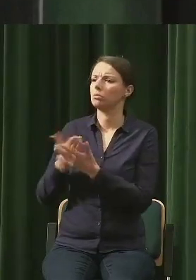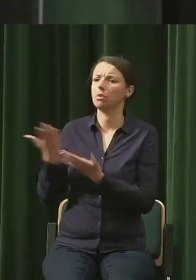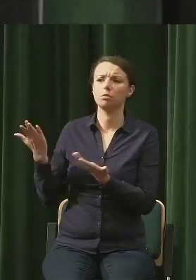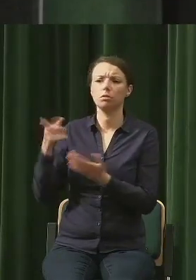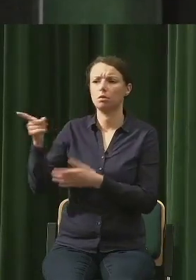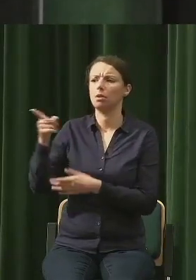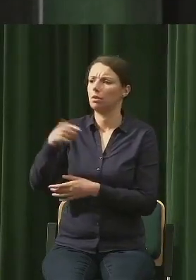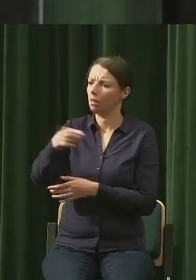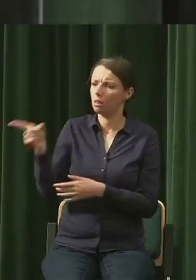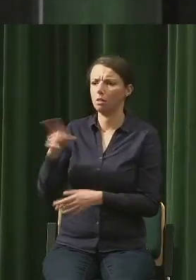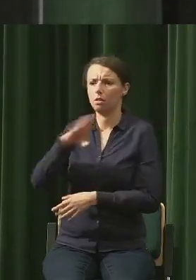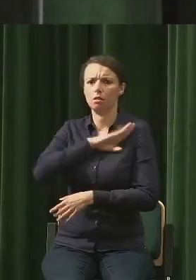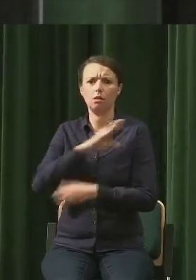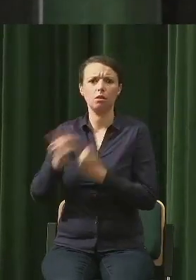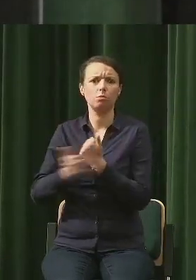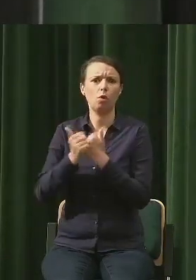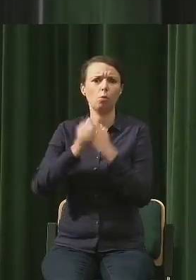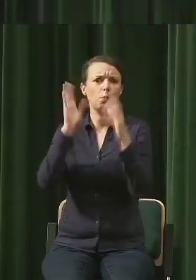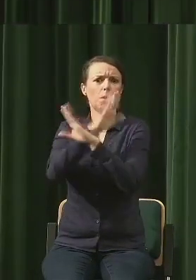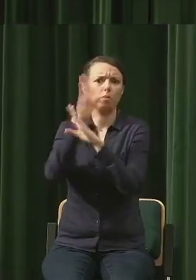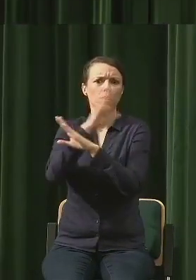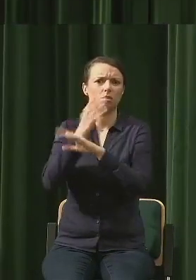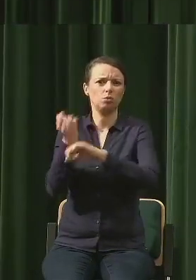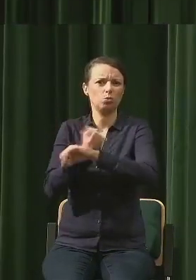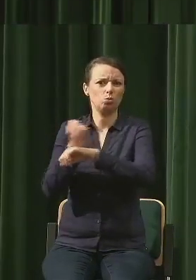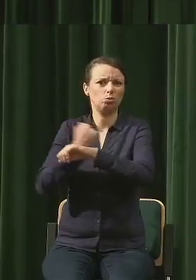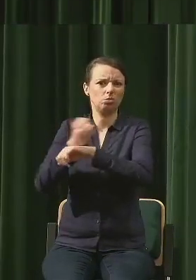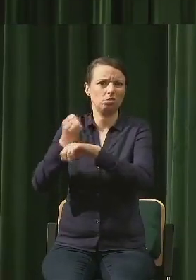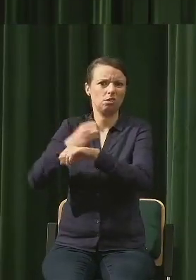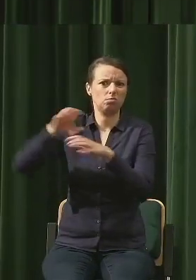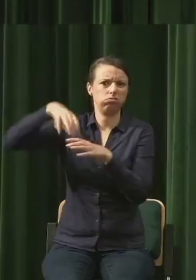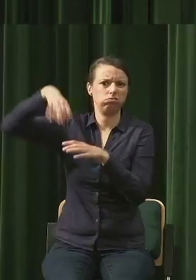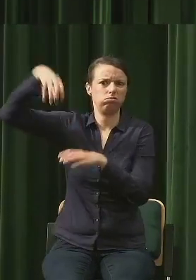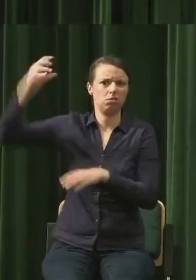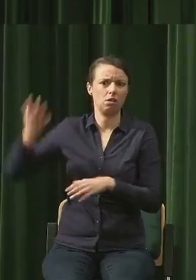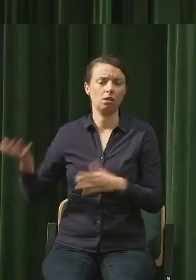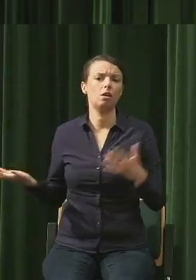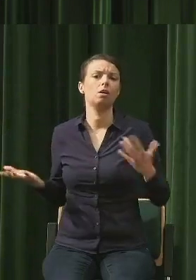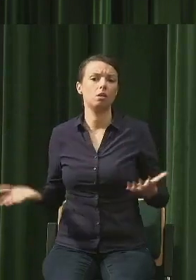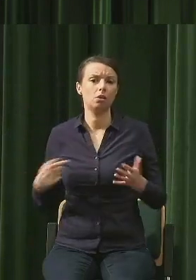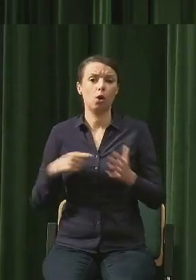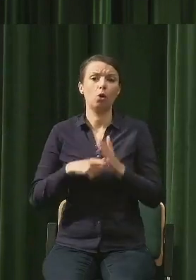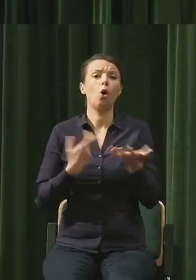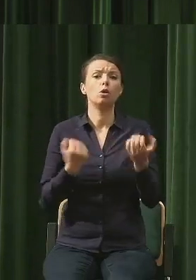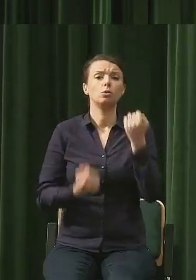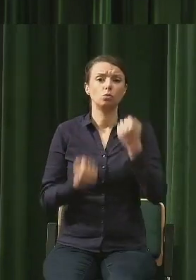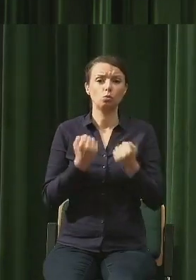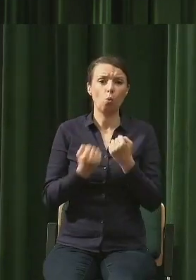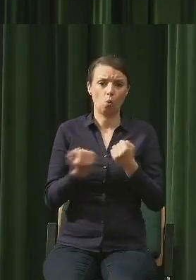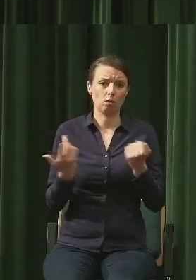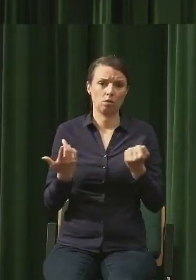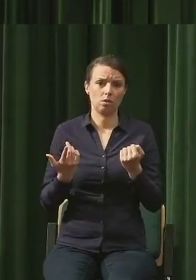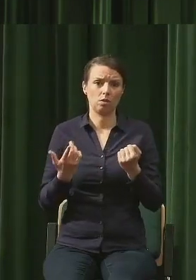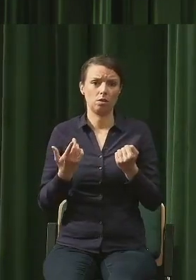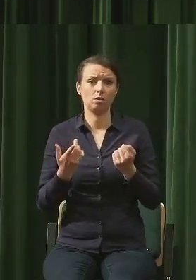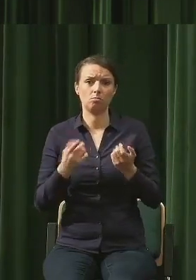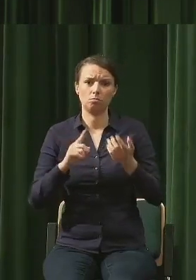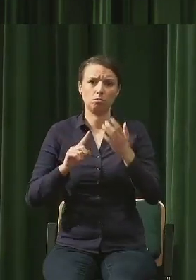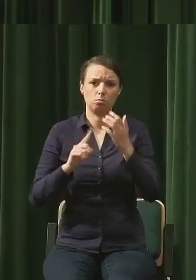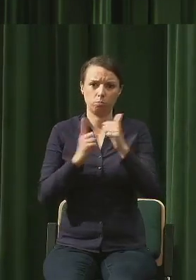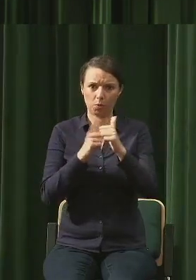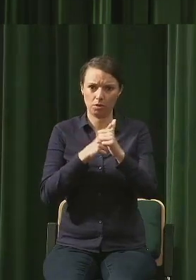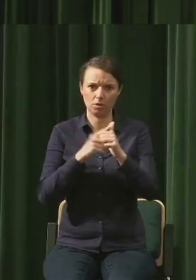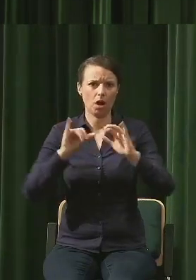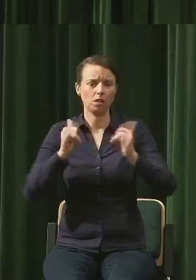i to są oczywiście te skomplikowane problemy, w jaki sposób, po pierwsze, jak zapisać taką